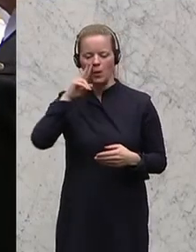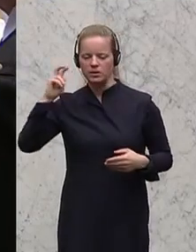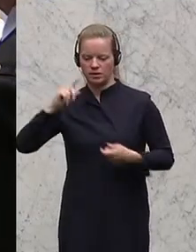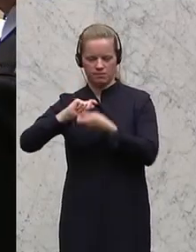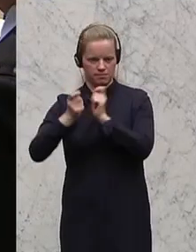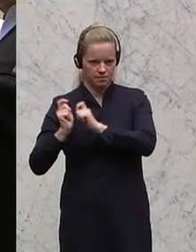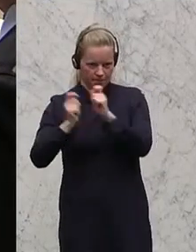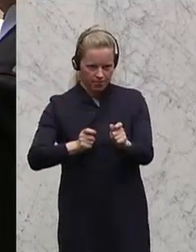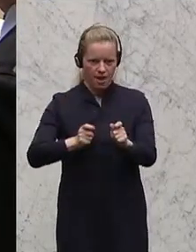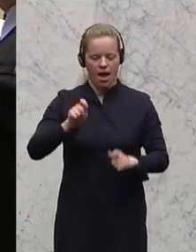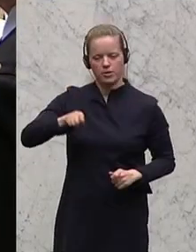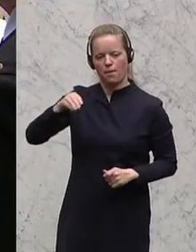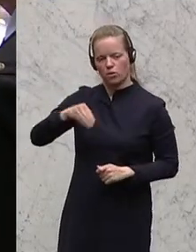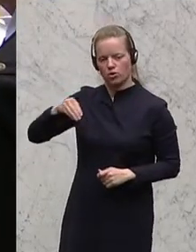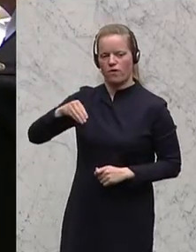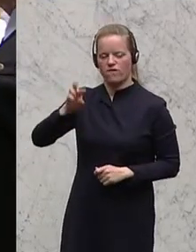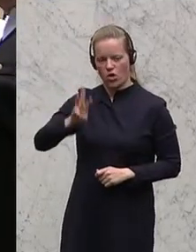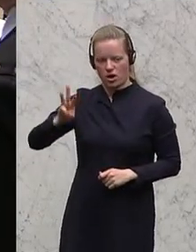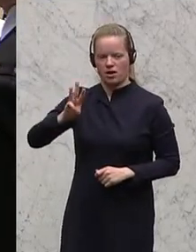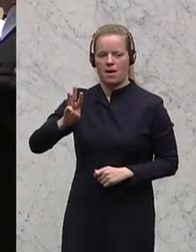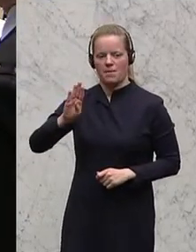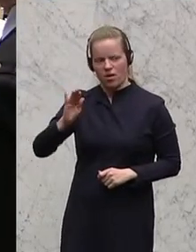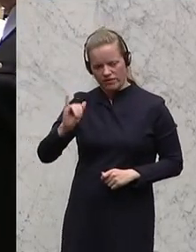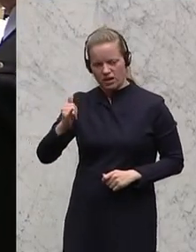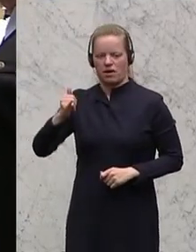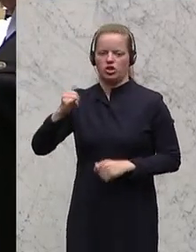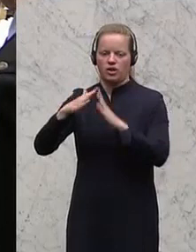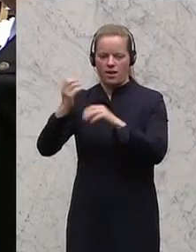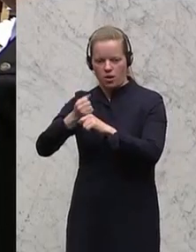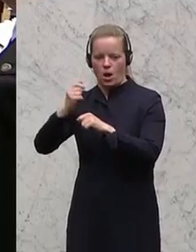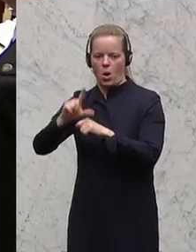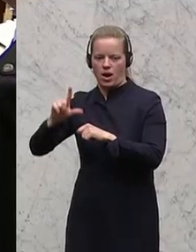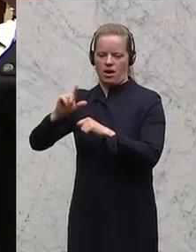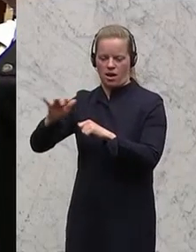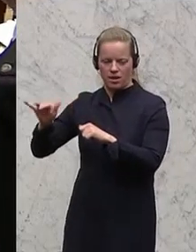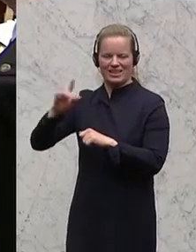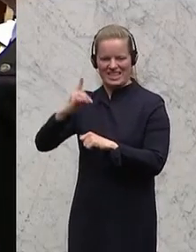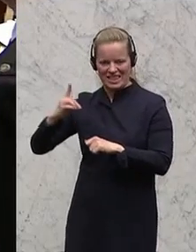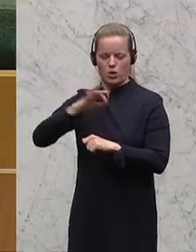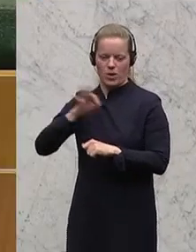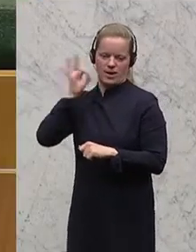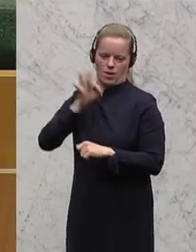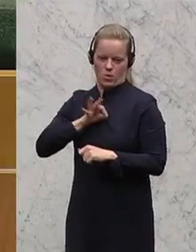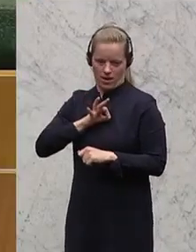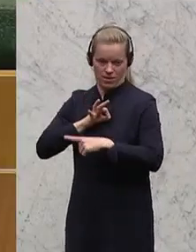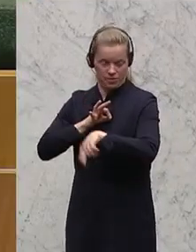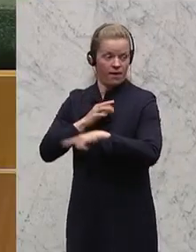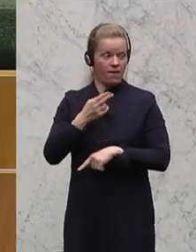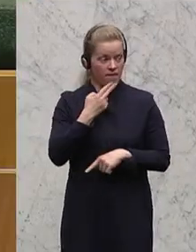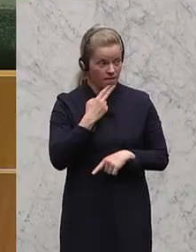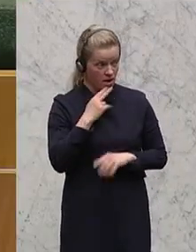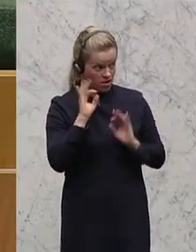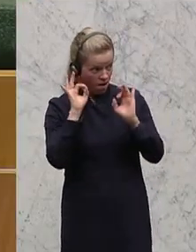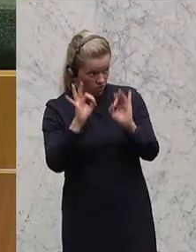Abgeordneten Muchitsch, Wöginger, Dr. Belakowitsch, Schänewein, Mag. Steinhauser, Mag. Lorca, Ingenieur Dietrich, Kolleginnen und Kollegen, ich ersuche jene